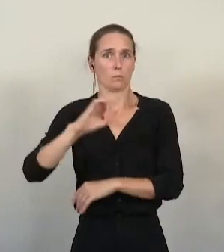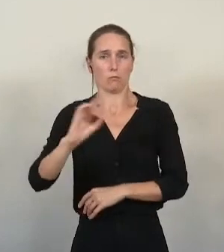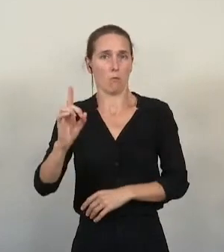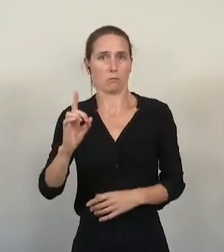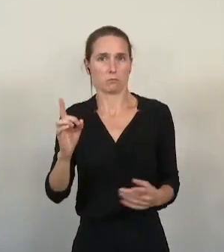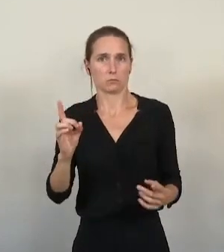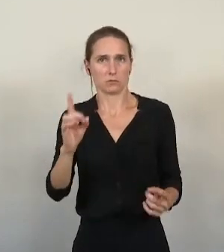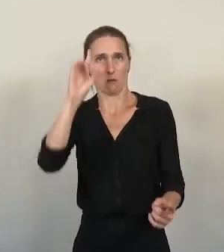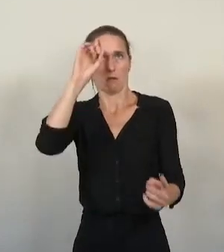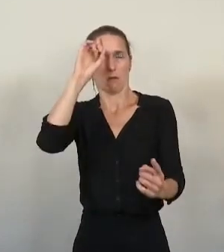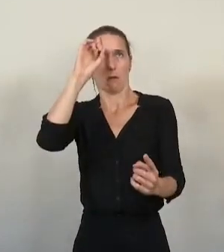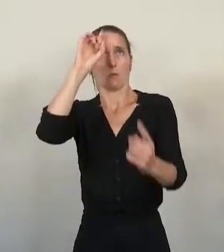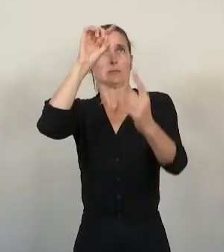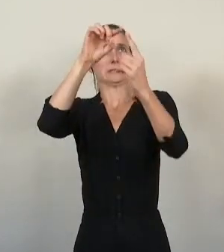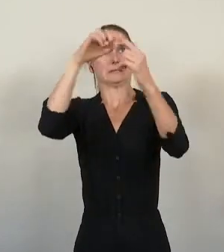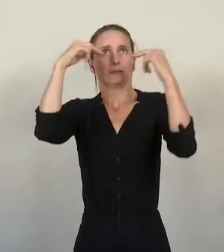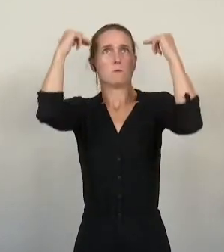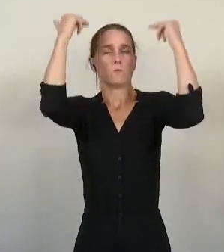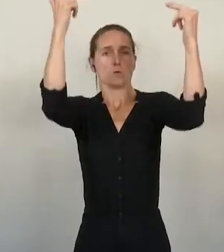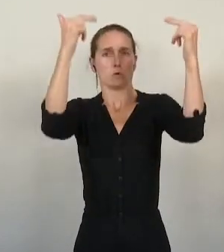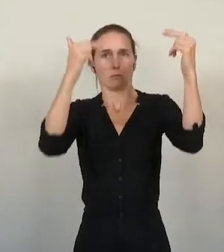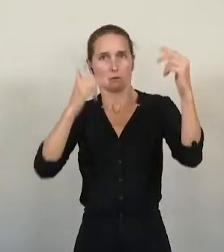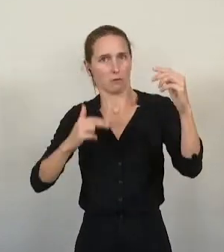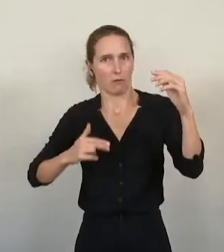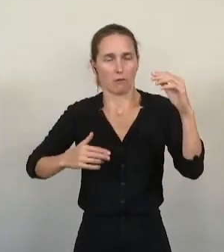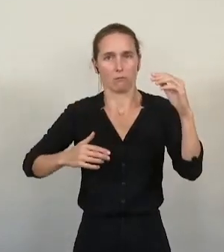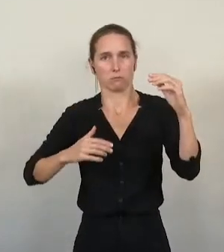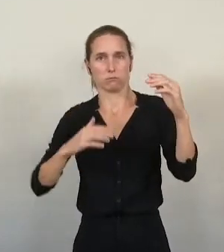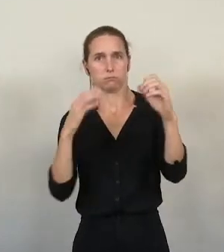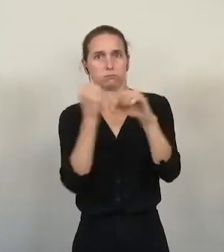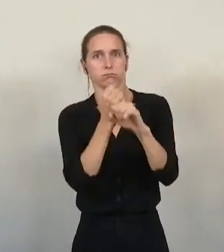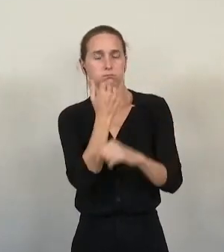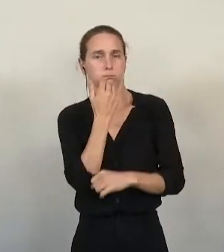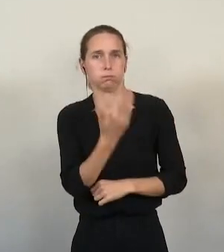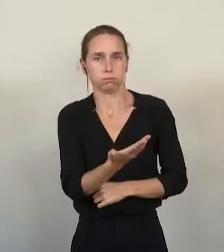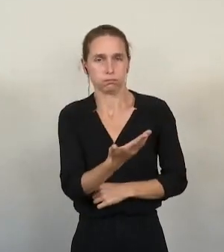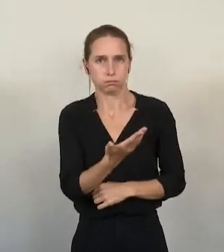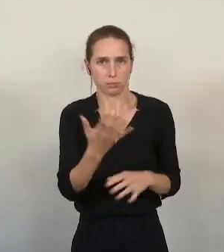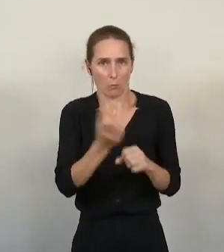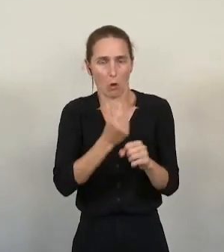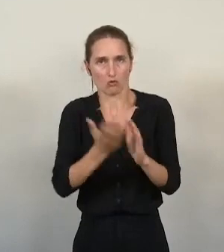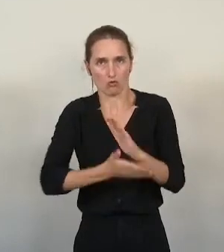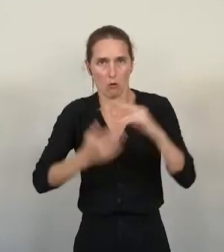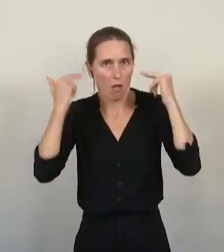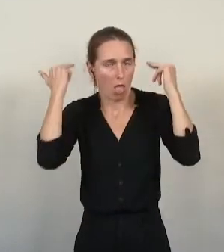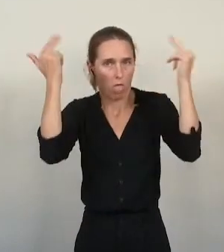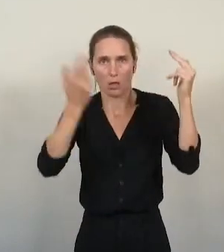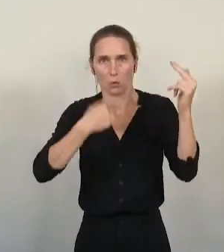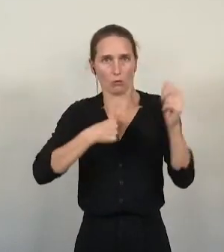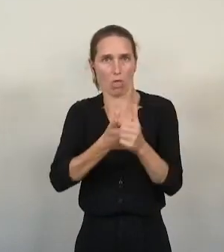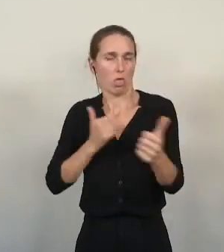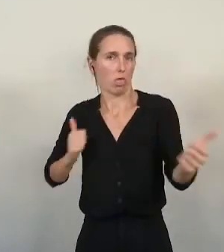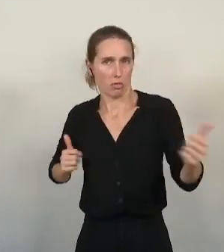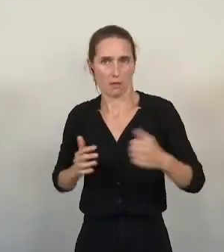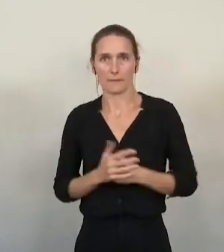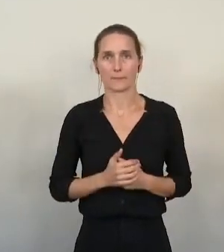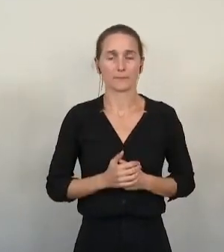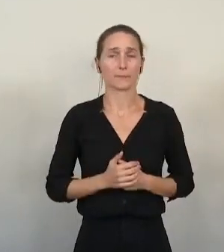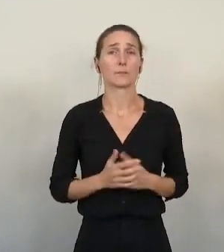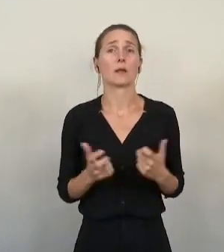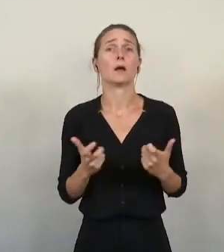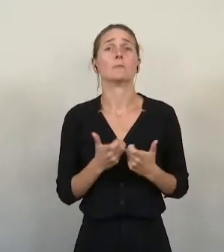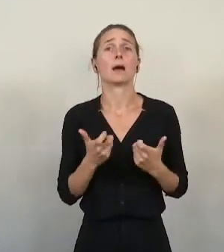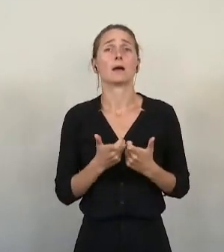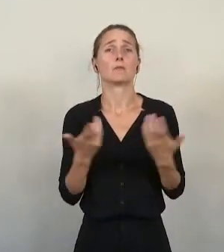». Prenons par exemple le dispositif Murmure de la Métropole, la tête de gondole de la collectivité pour sa politique